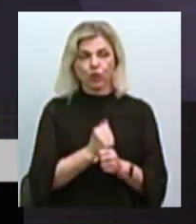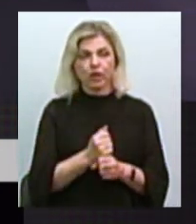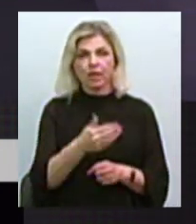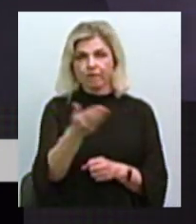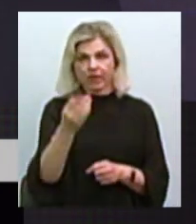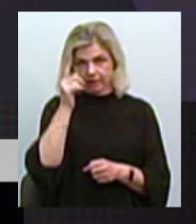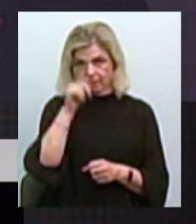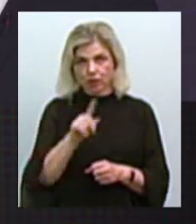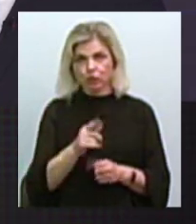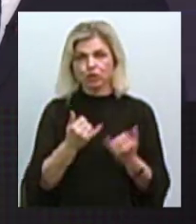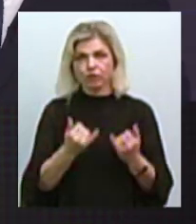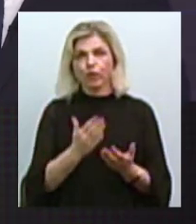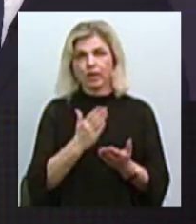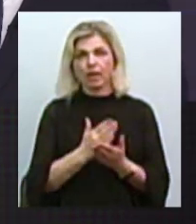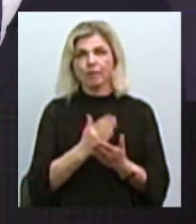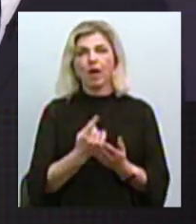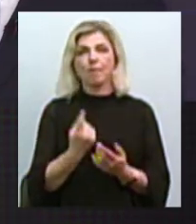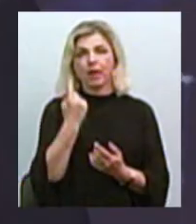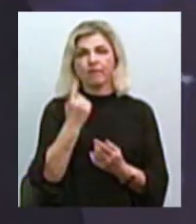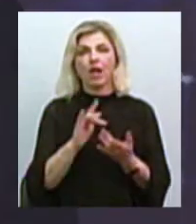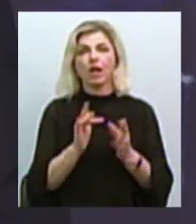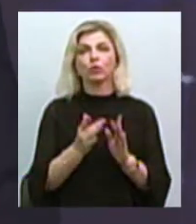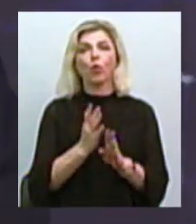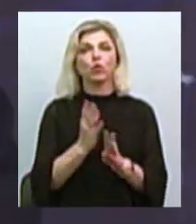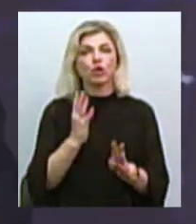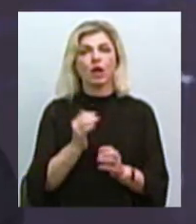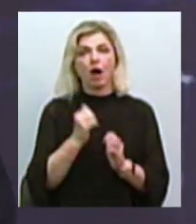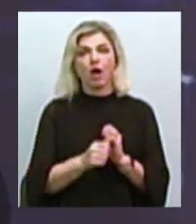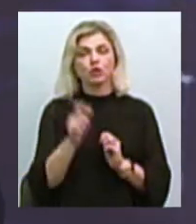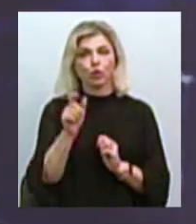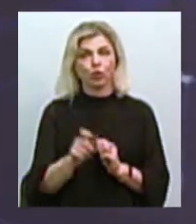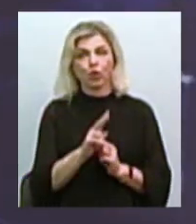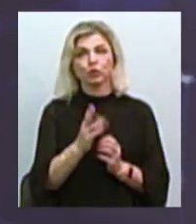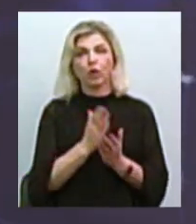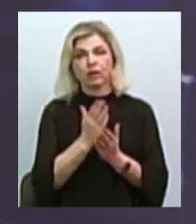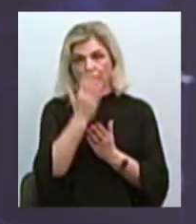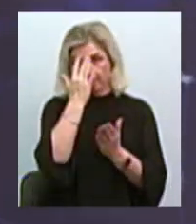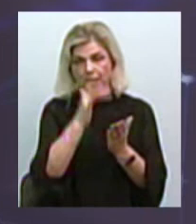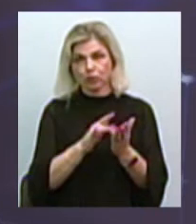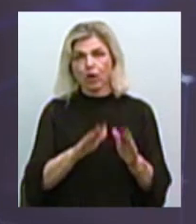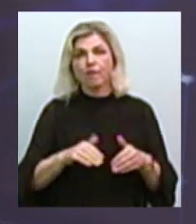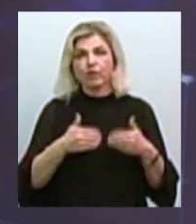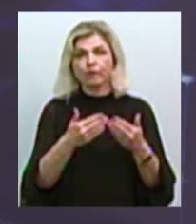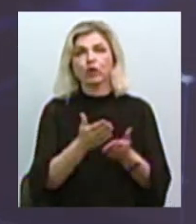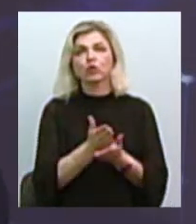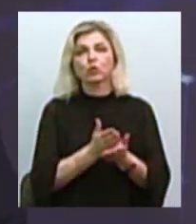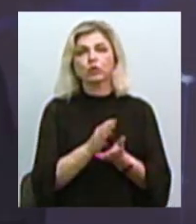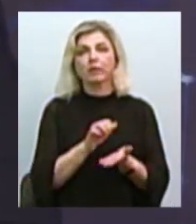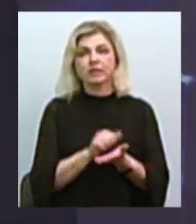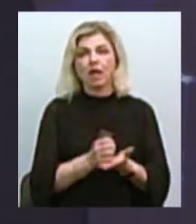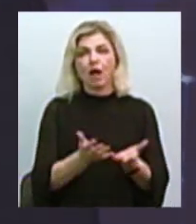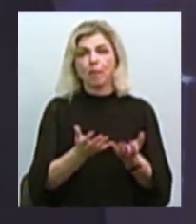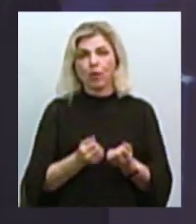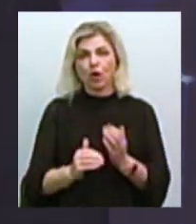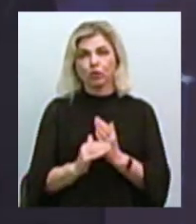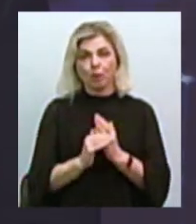сьогодні існує у нас перша електронна черга. Тобто кожна людина, яка має за мету звернутися до нашої служби зайнятості з метою отримання